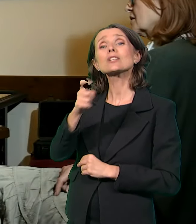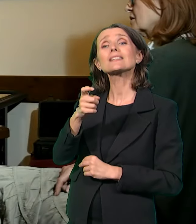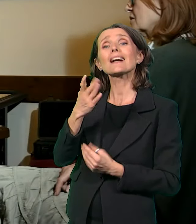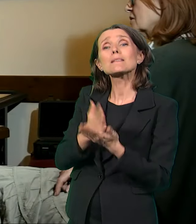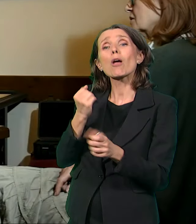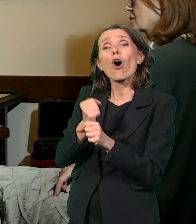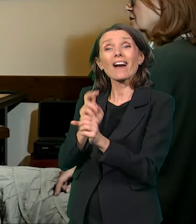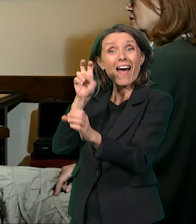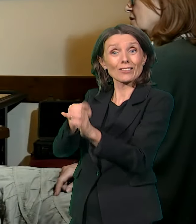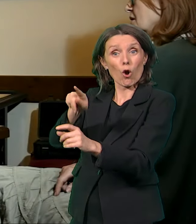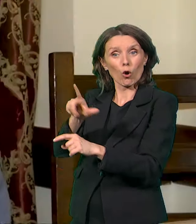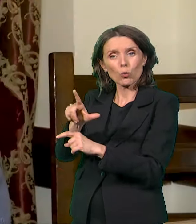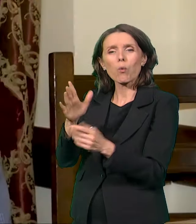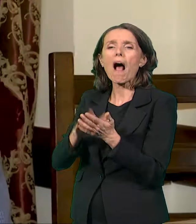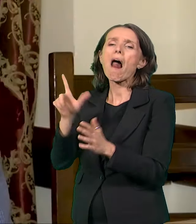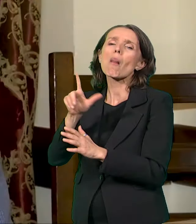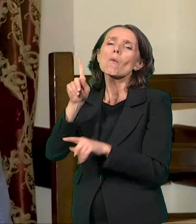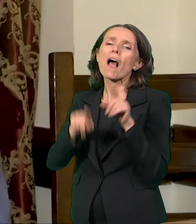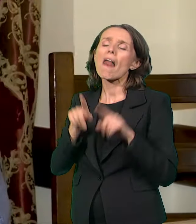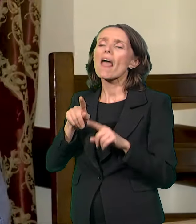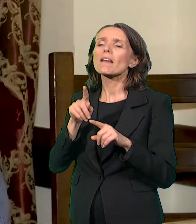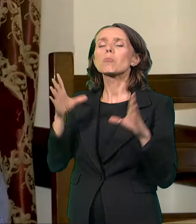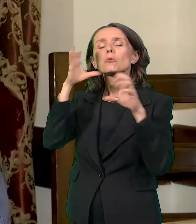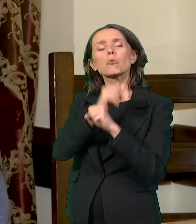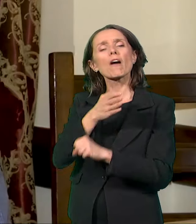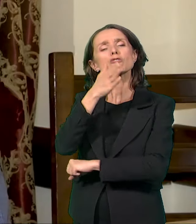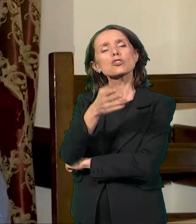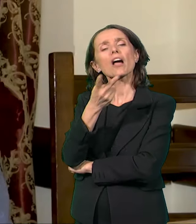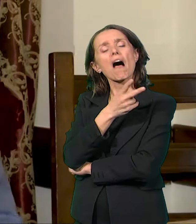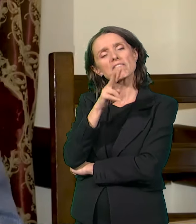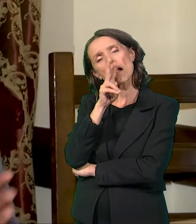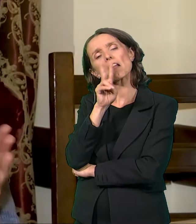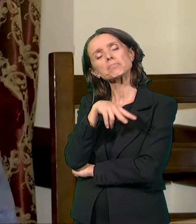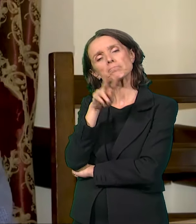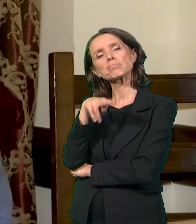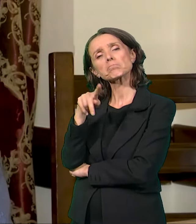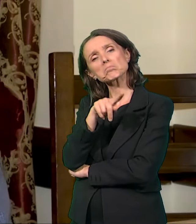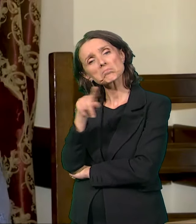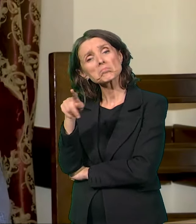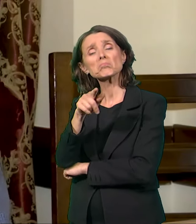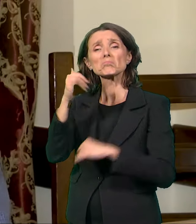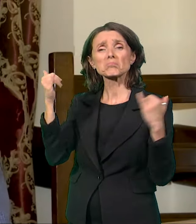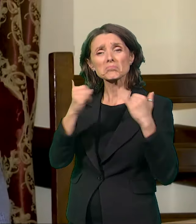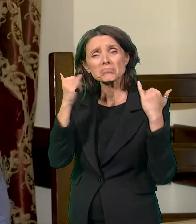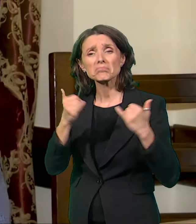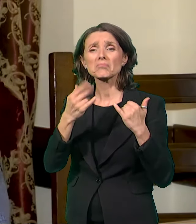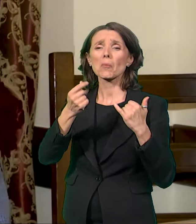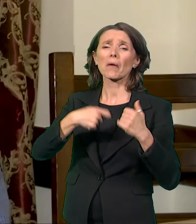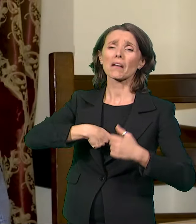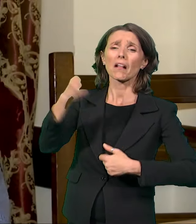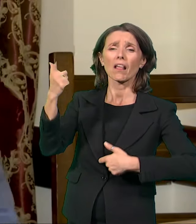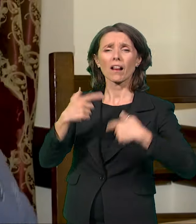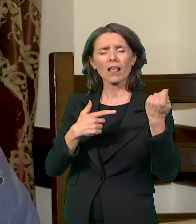kaže, odlazi uveče po kafanama, posmatrao bi neke ljude koji se vesele i troše tako para, a nisu